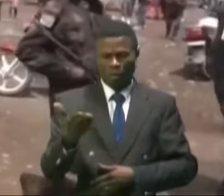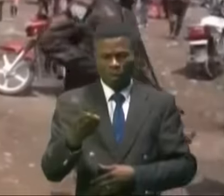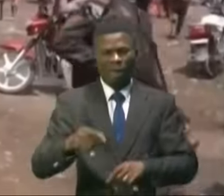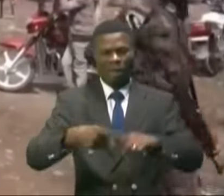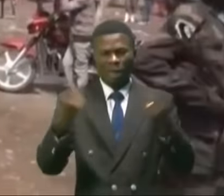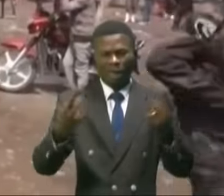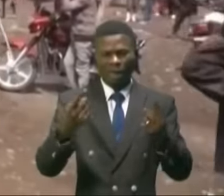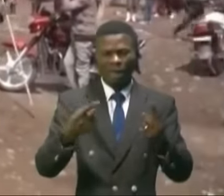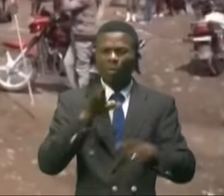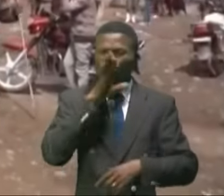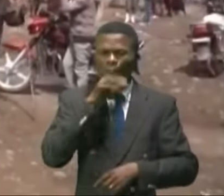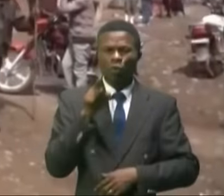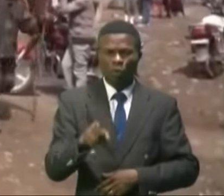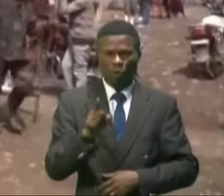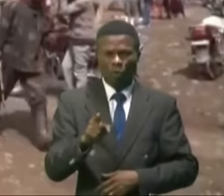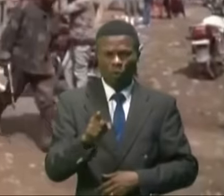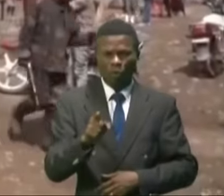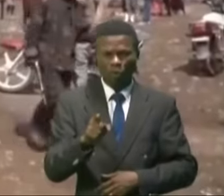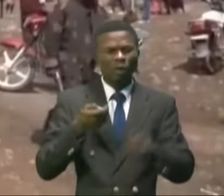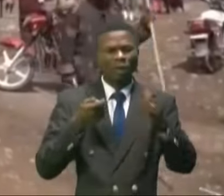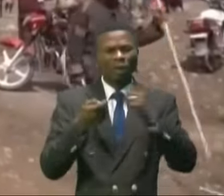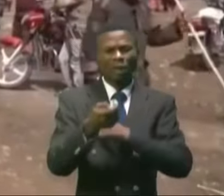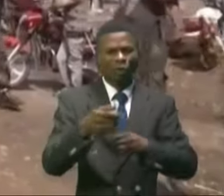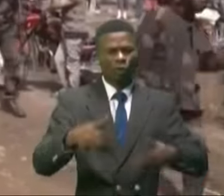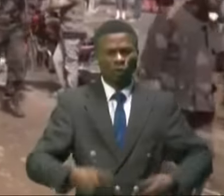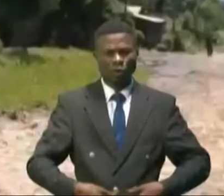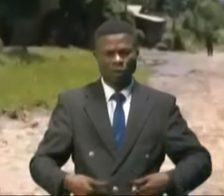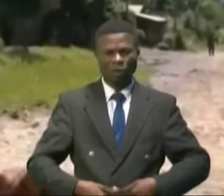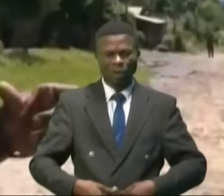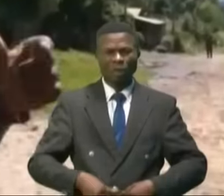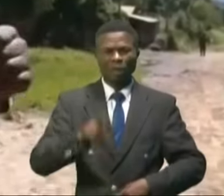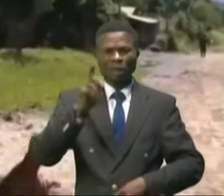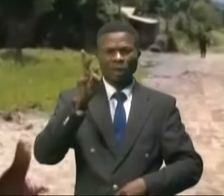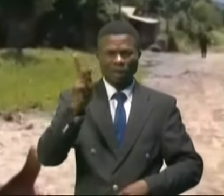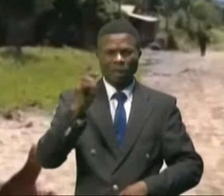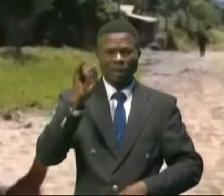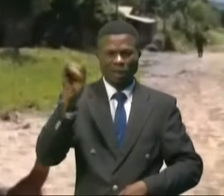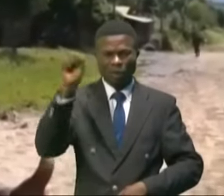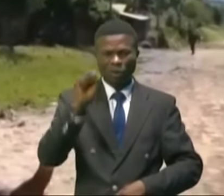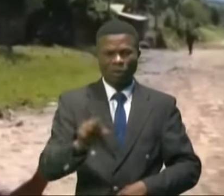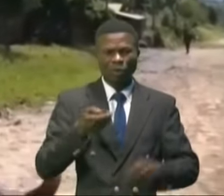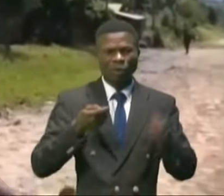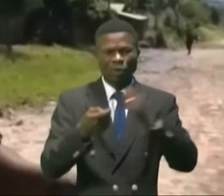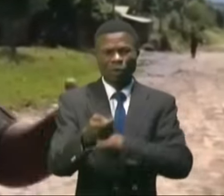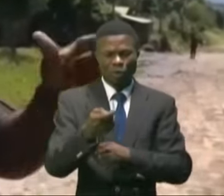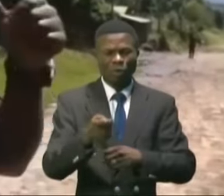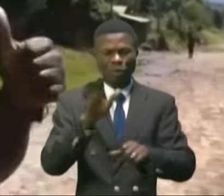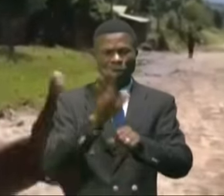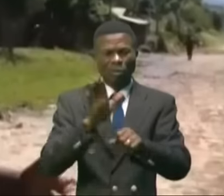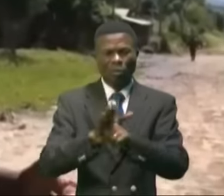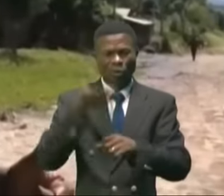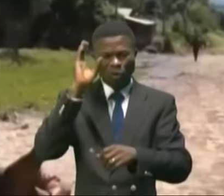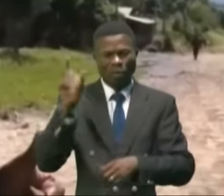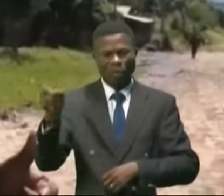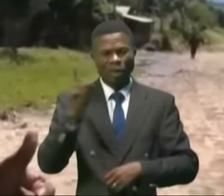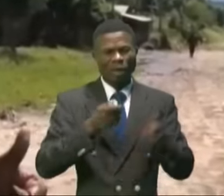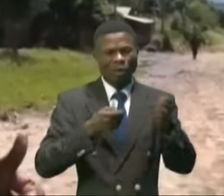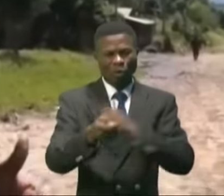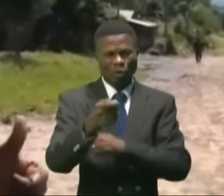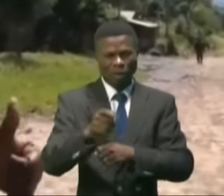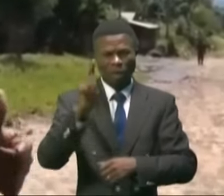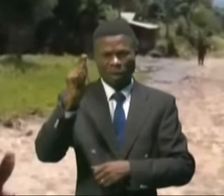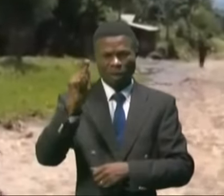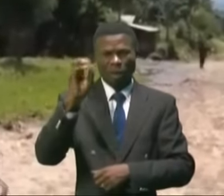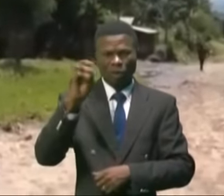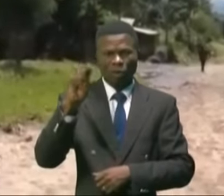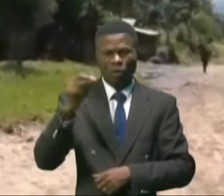ennemi manipulateur qui a tué notre jeunesse de Kishiche, qui a tué notre jeunesse à Bambou, qui a tué notre jeunesse à Tongou.